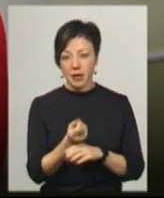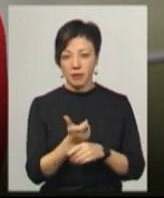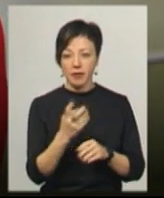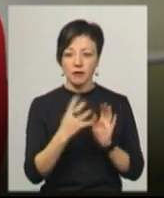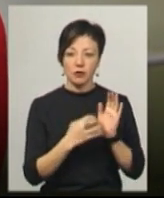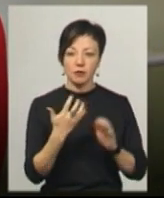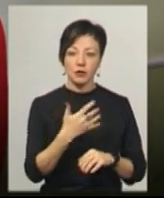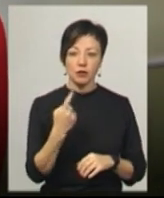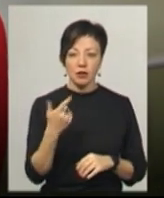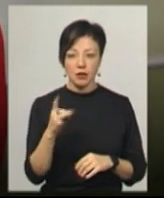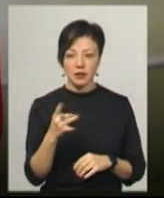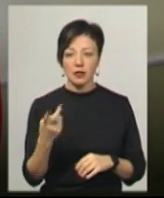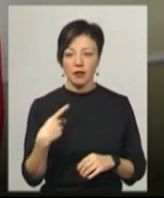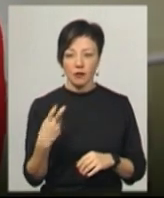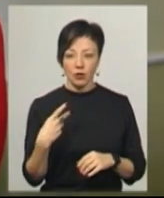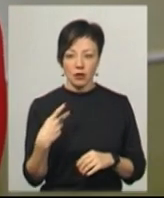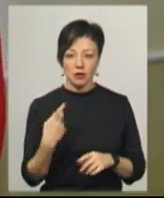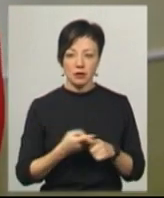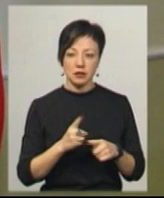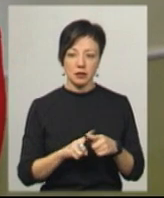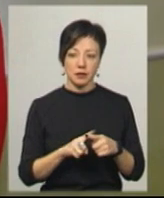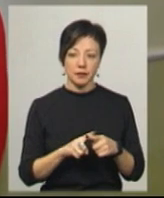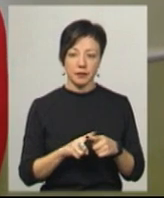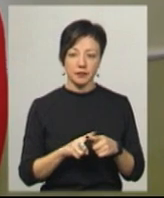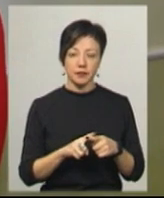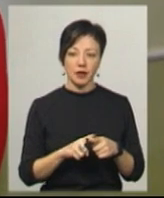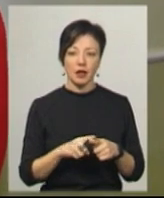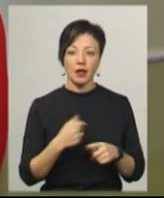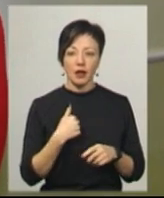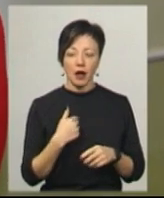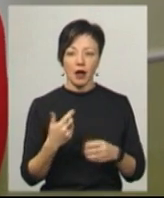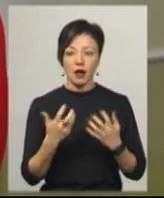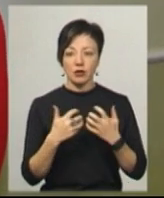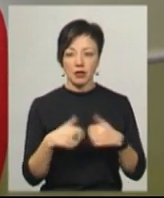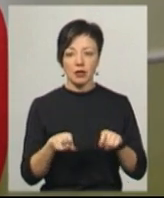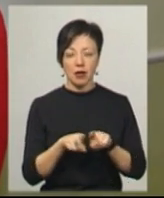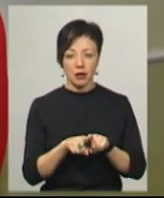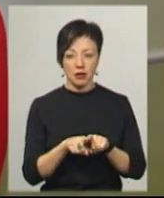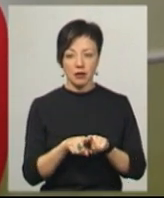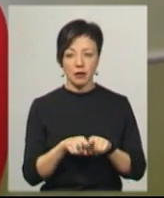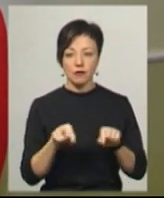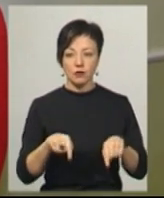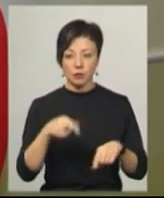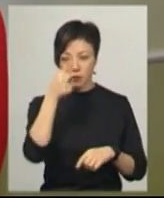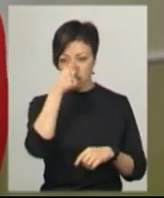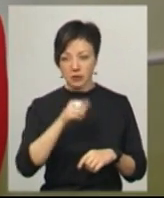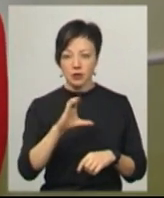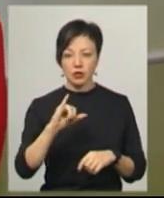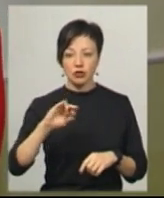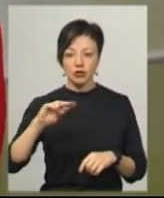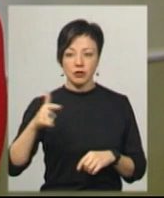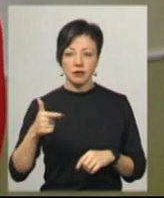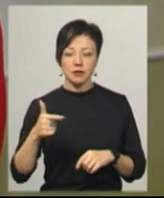951 гривня було за двоїх. А я розраховую так, а так, в цьому місяці за січень,